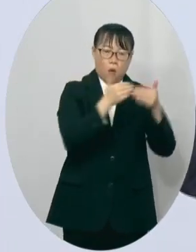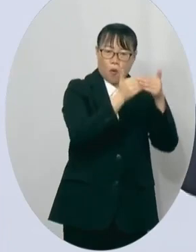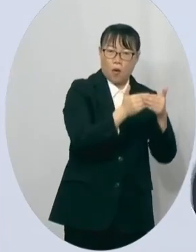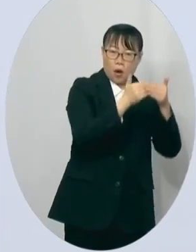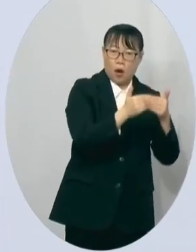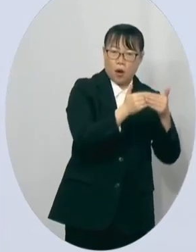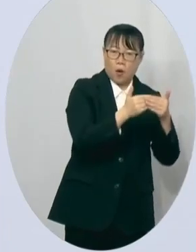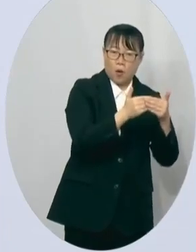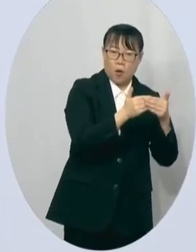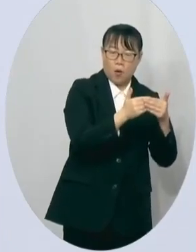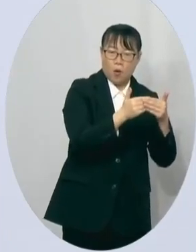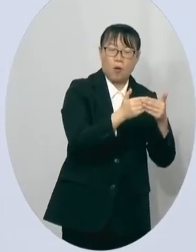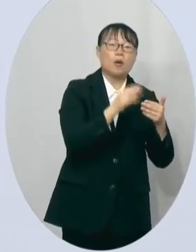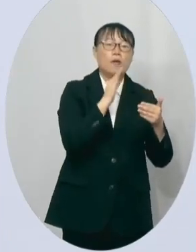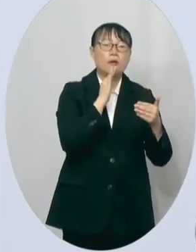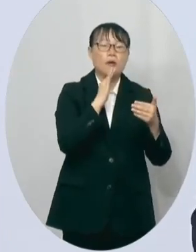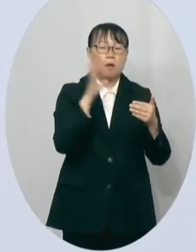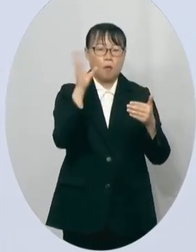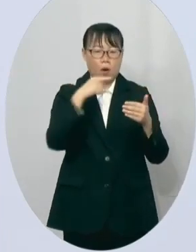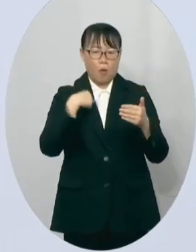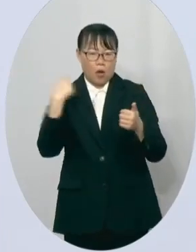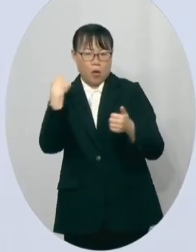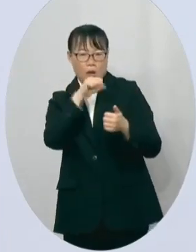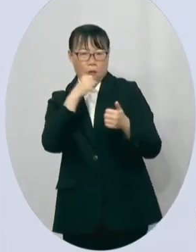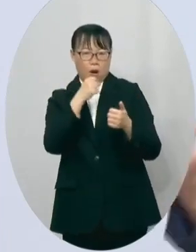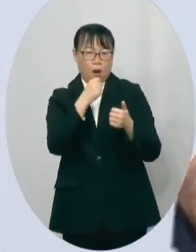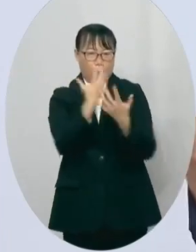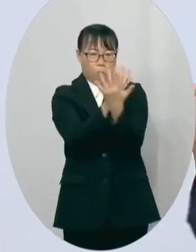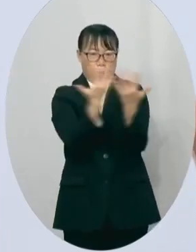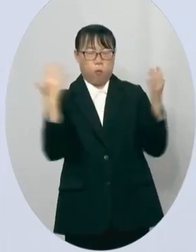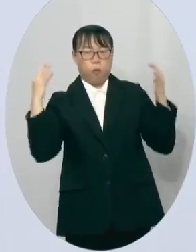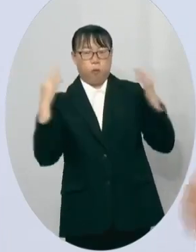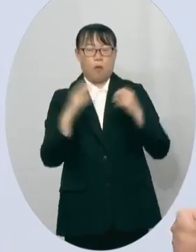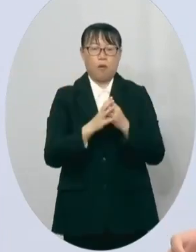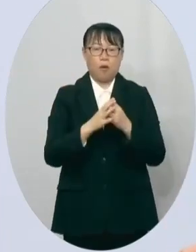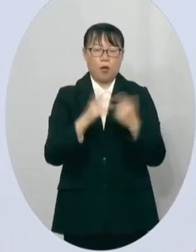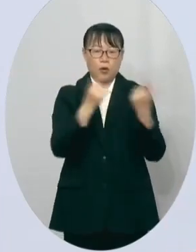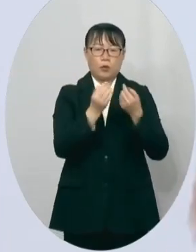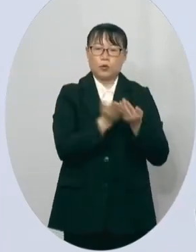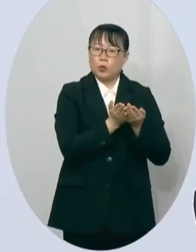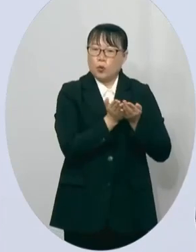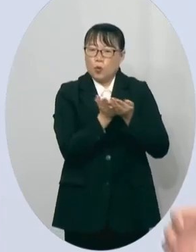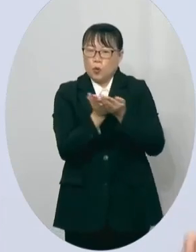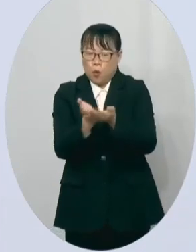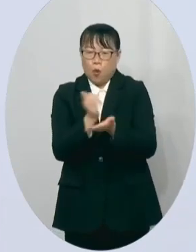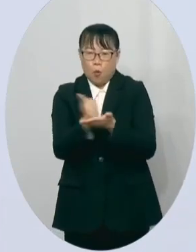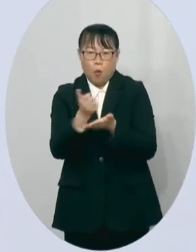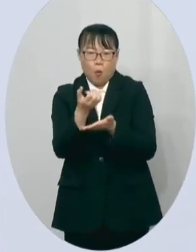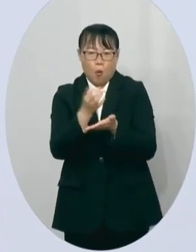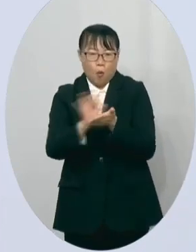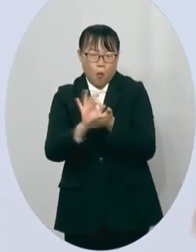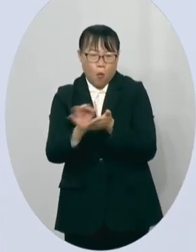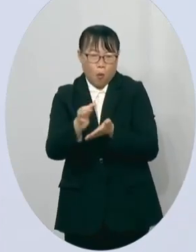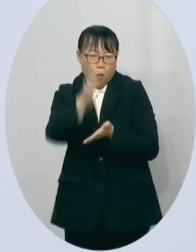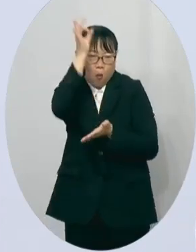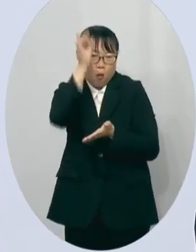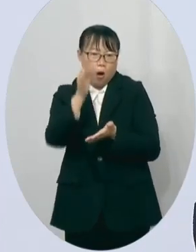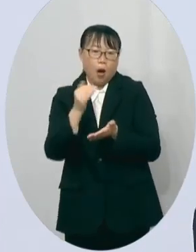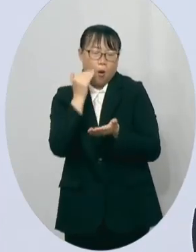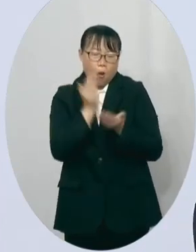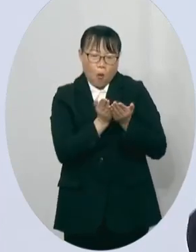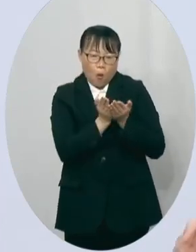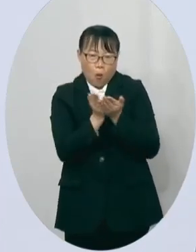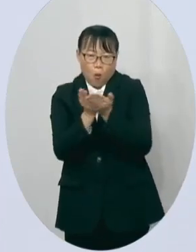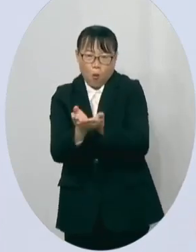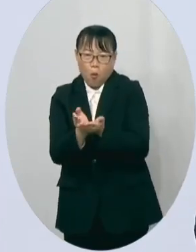有一天像现在像前两年这个船啊船运非常的贵甚至没有船可以运那台中